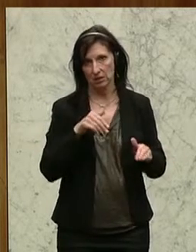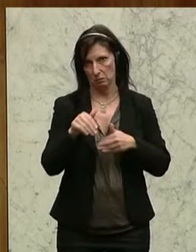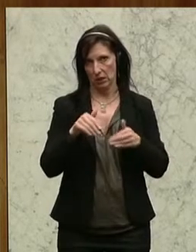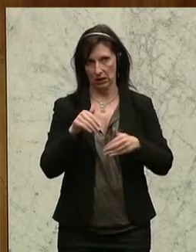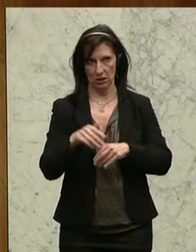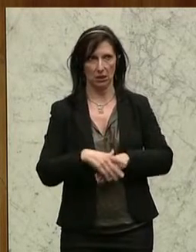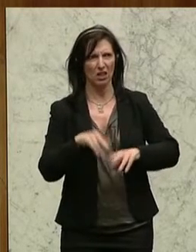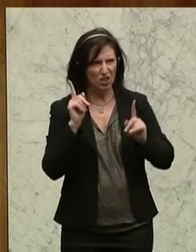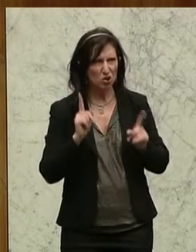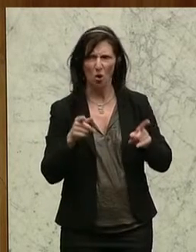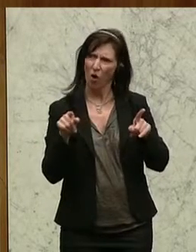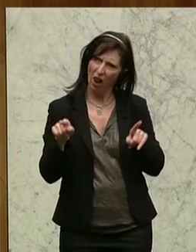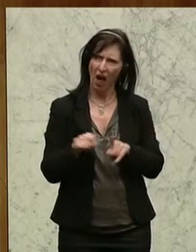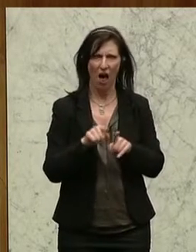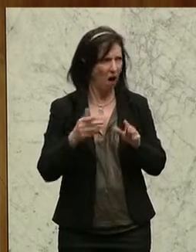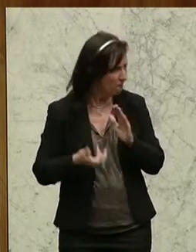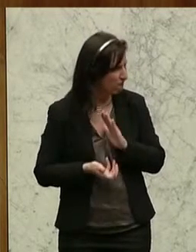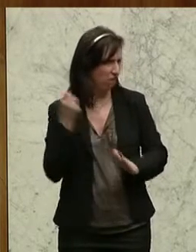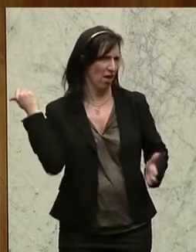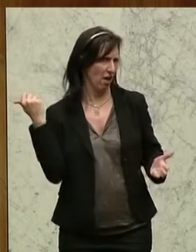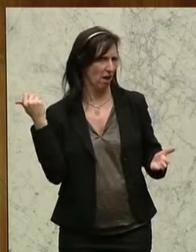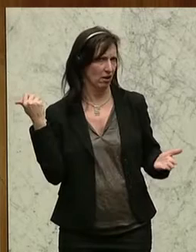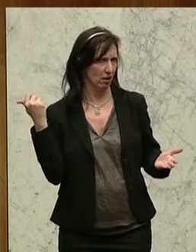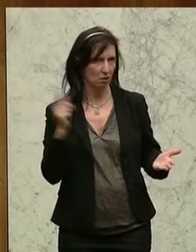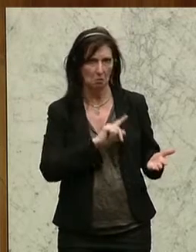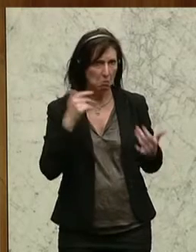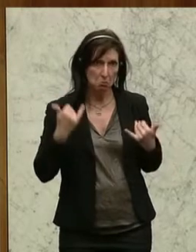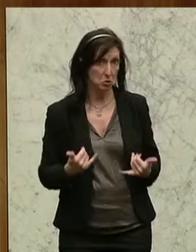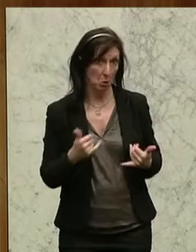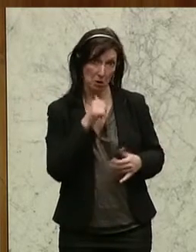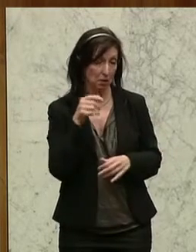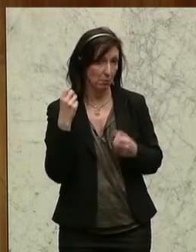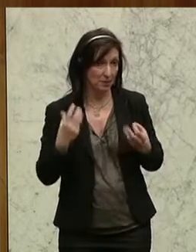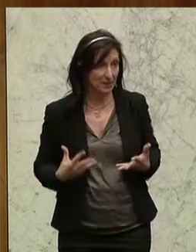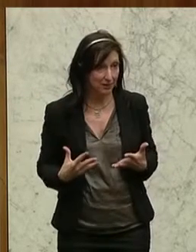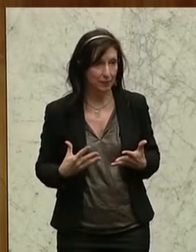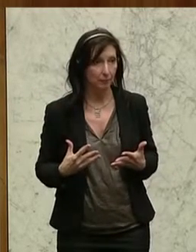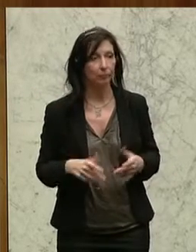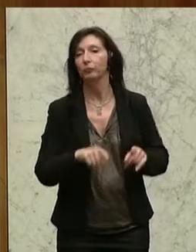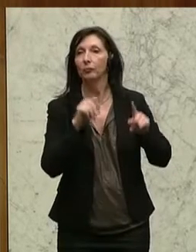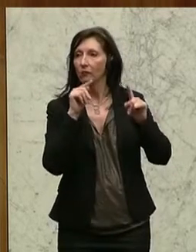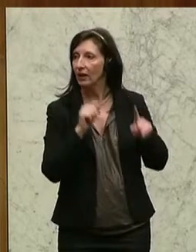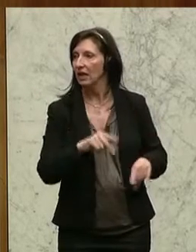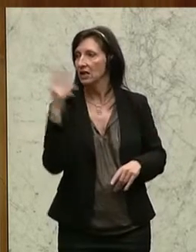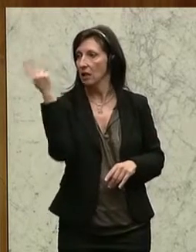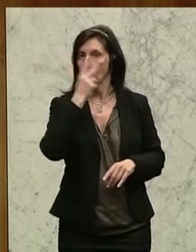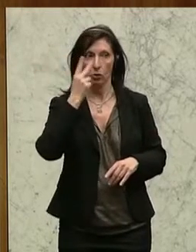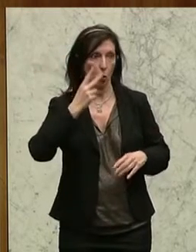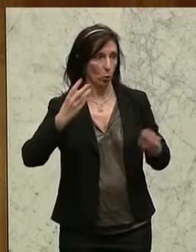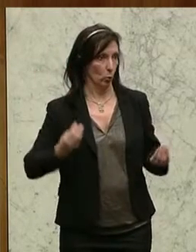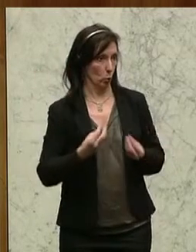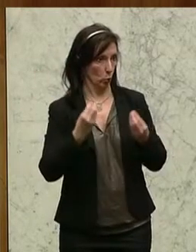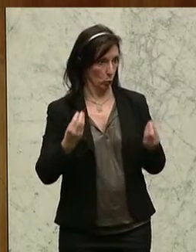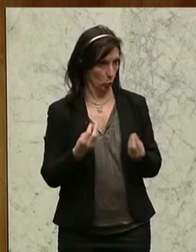gehört endlich weg von der Tagesordnung. Auch das ist bis heute nicht geschehen. Und das ist natürlich jetzt der Grund, wo wir